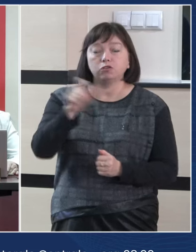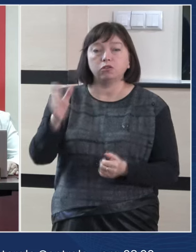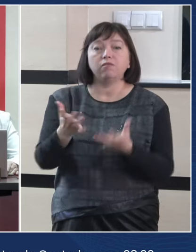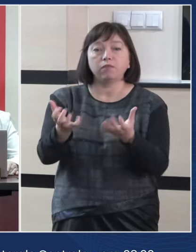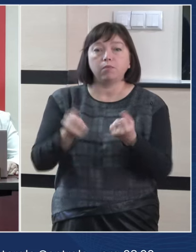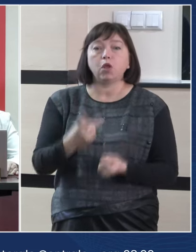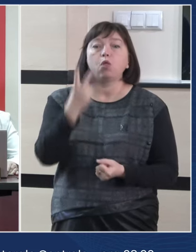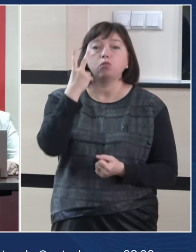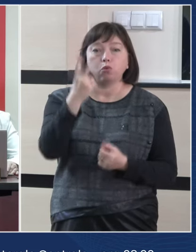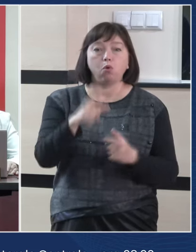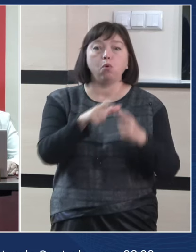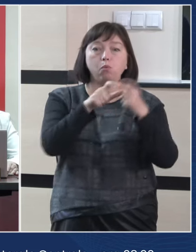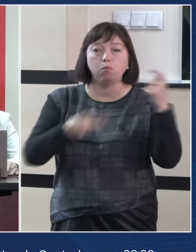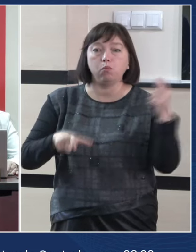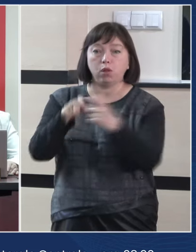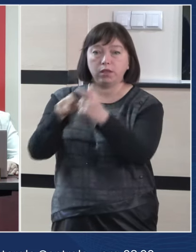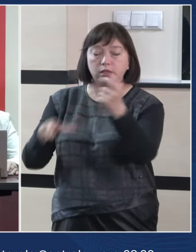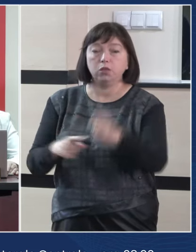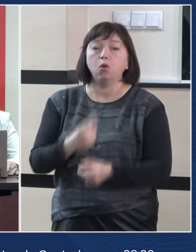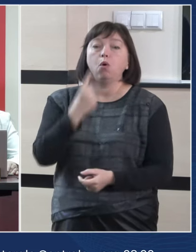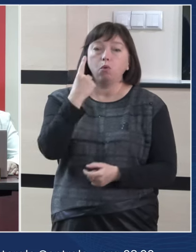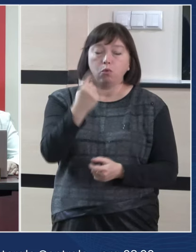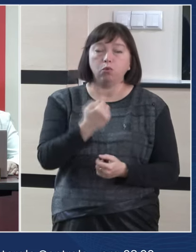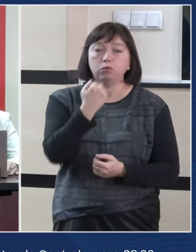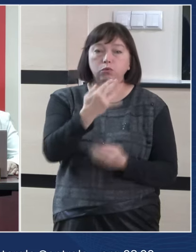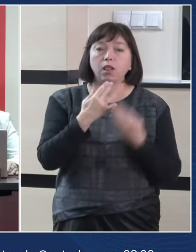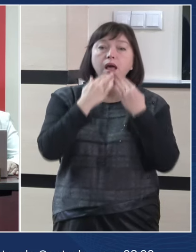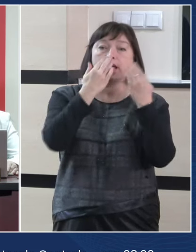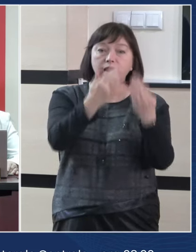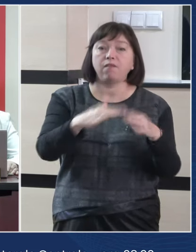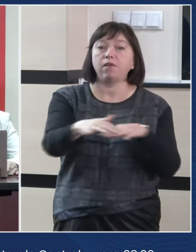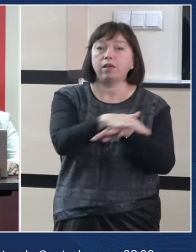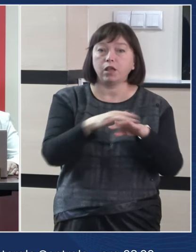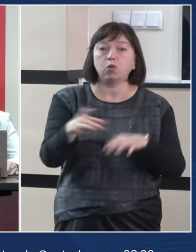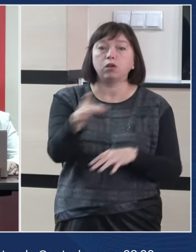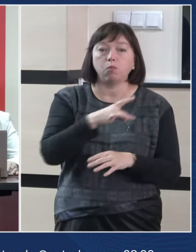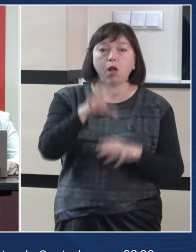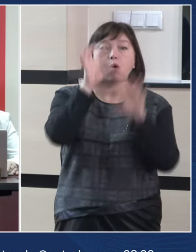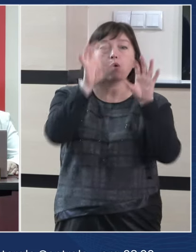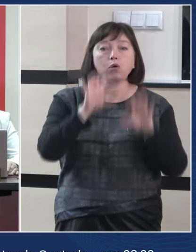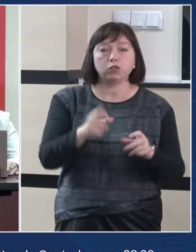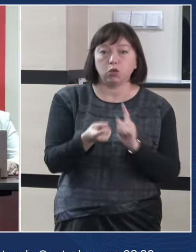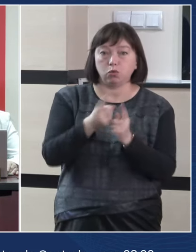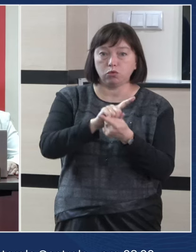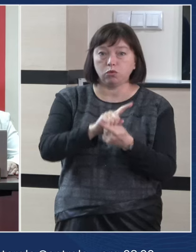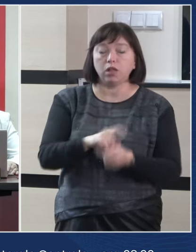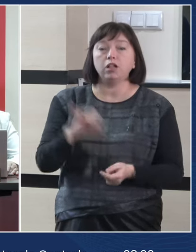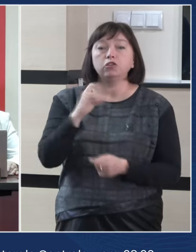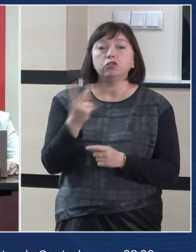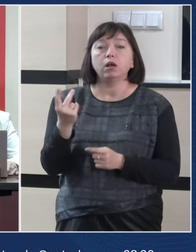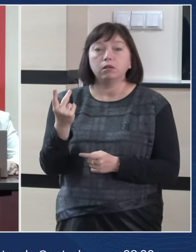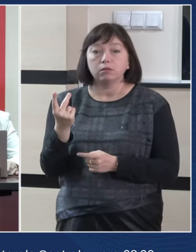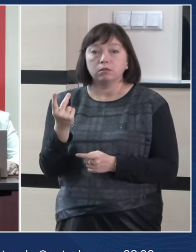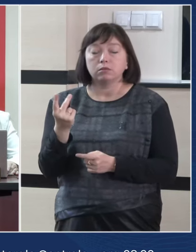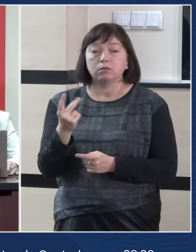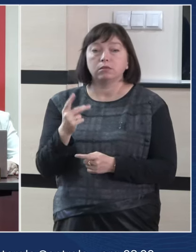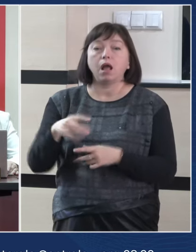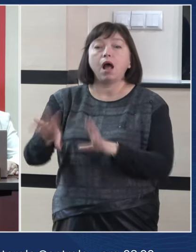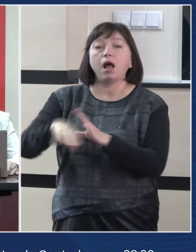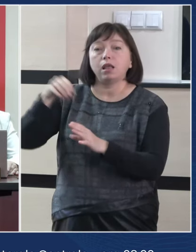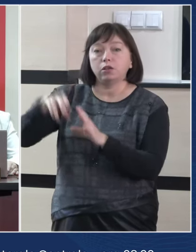primi două buletine de vot, unul pentru referendumul Republican-Constituțional și altul pentru